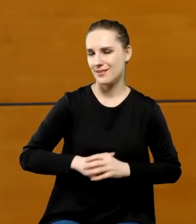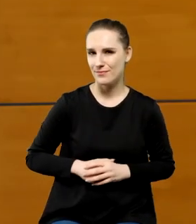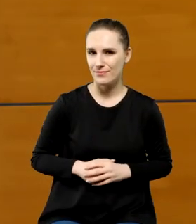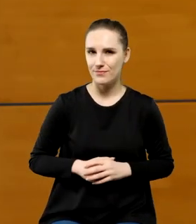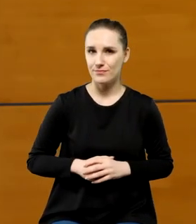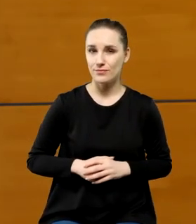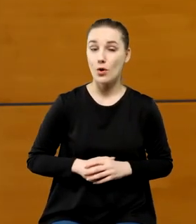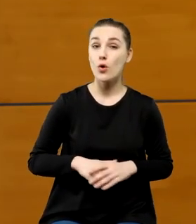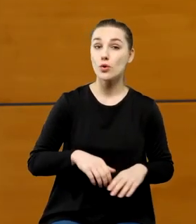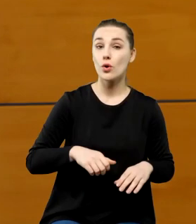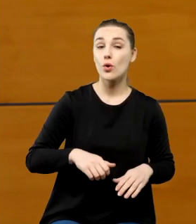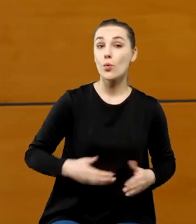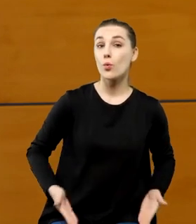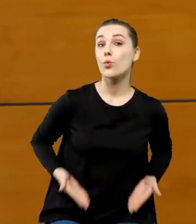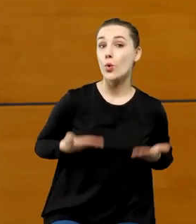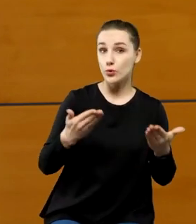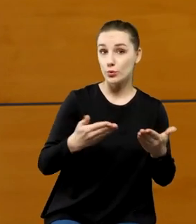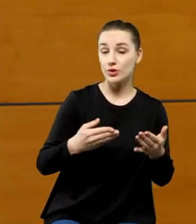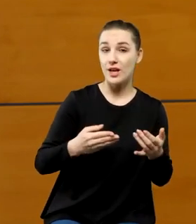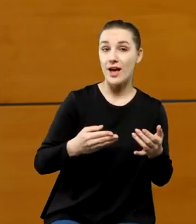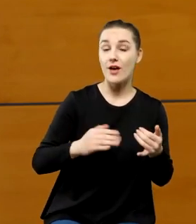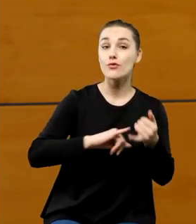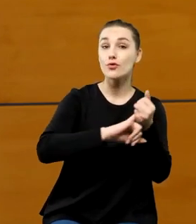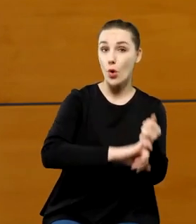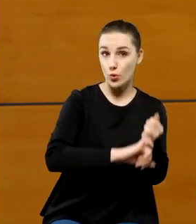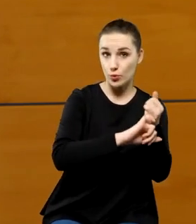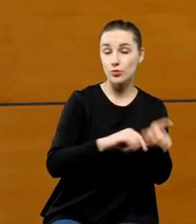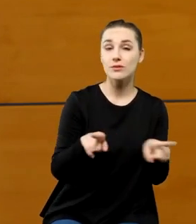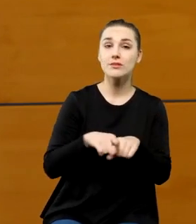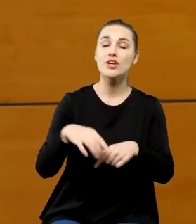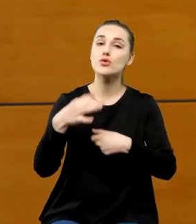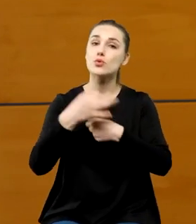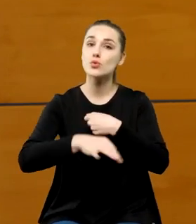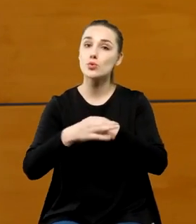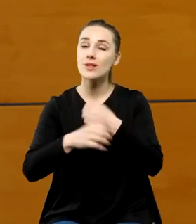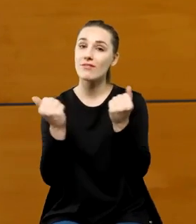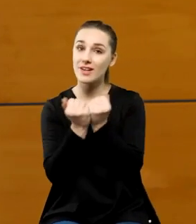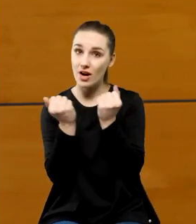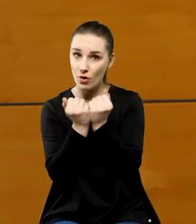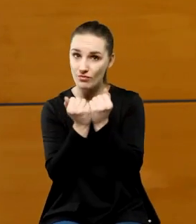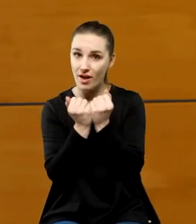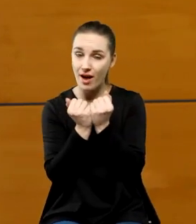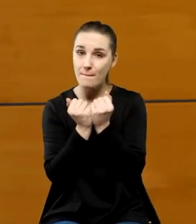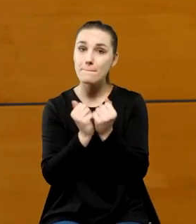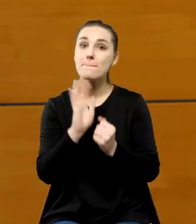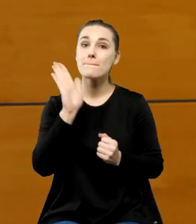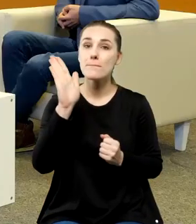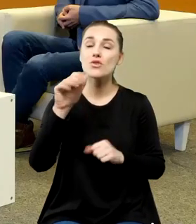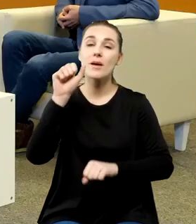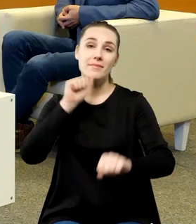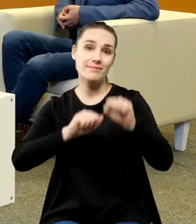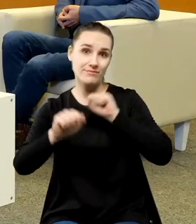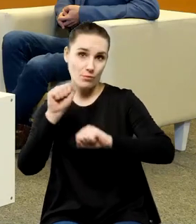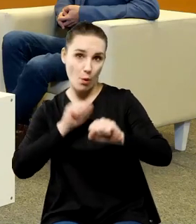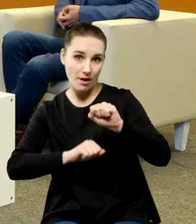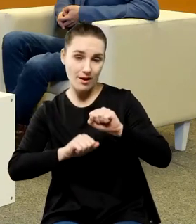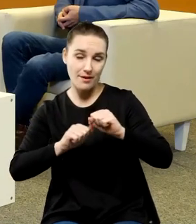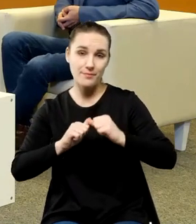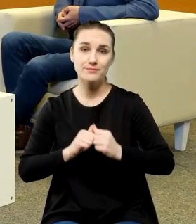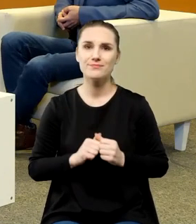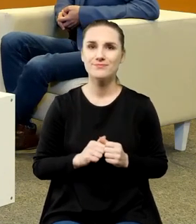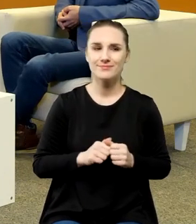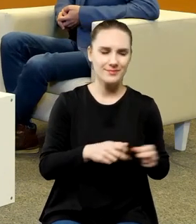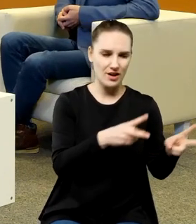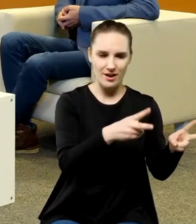urodzenia się w Toruniu przez studia w Krakowie a potem w Italii także tych